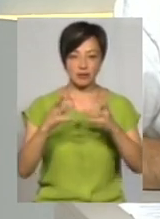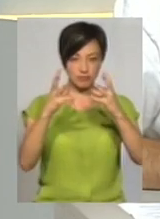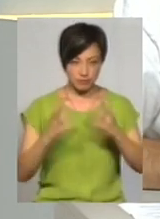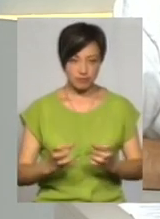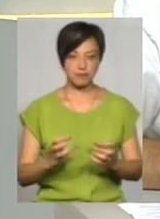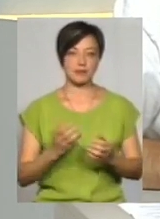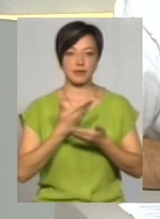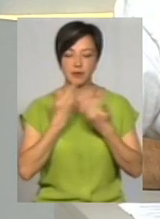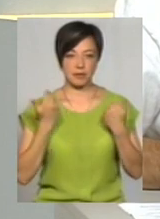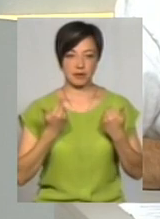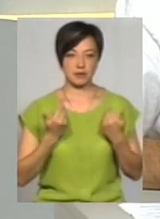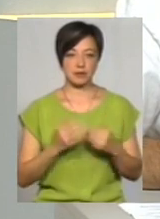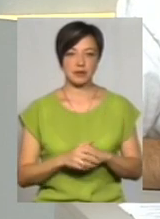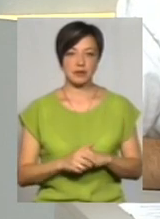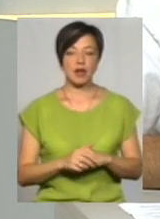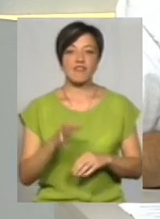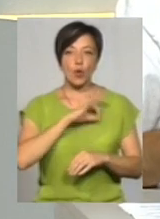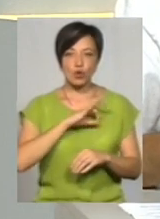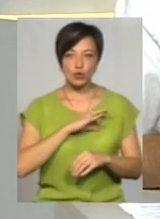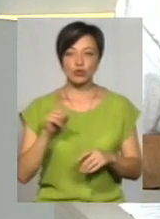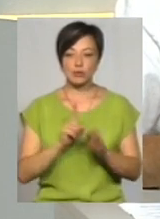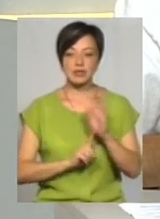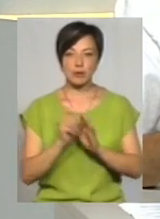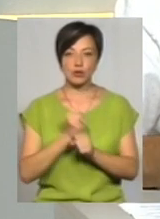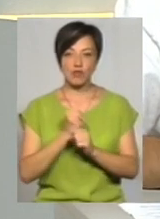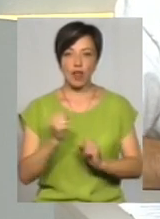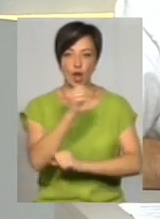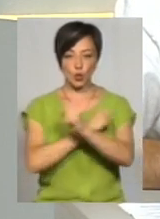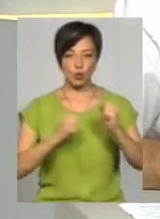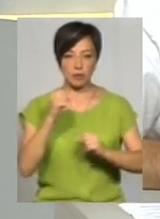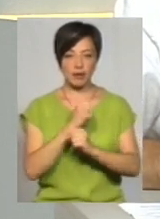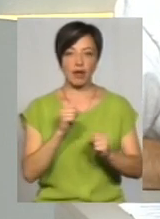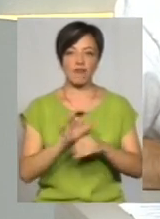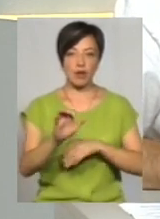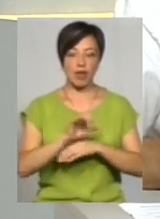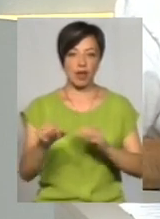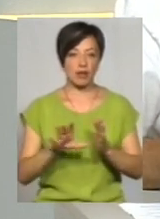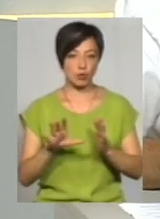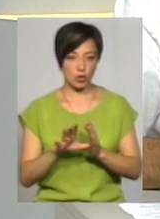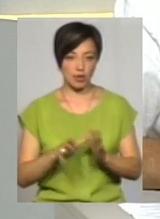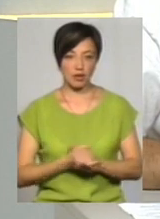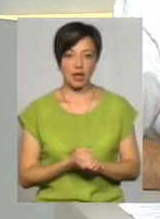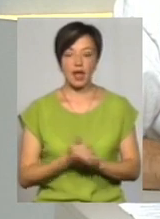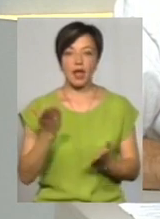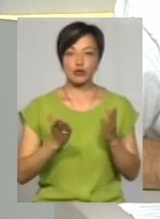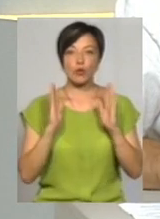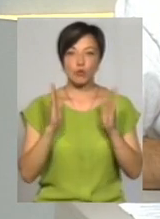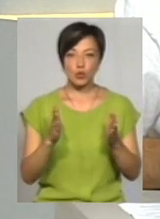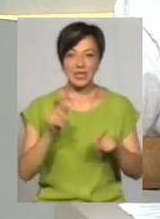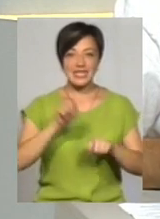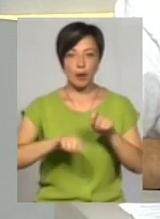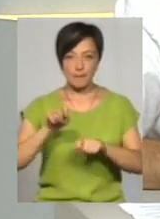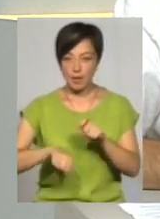яке мало б піти в етмосеру, вона використовує для того, щоб ще запрацювала турбіна для виробітки електроенергії. Якщо будуть заміри,